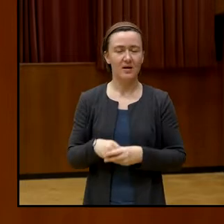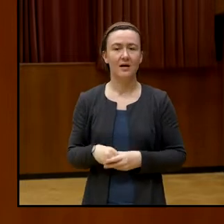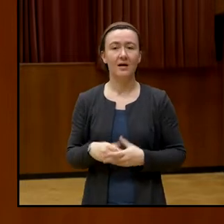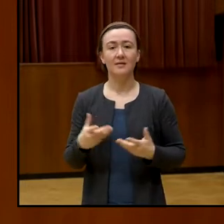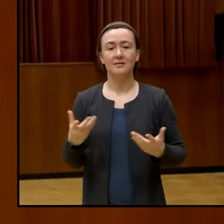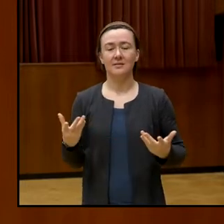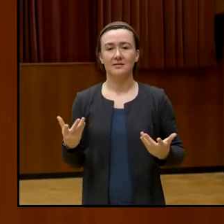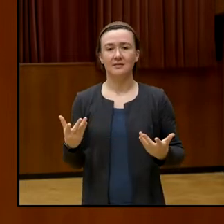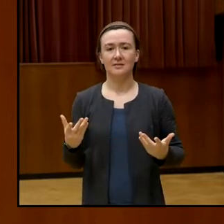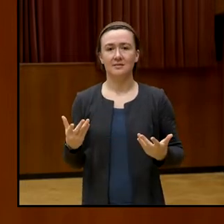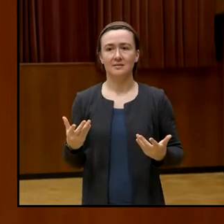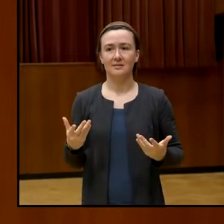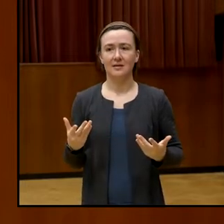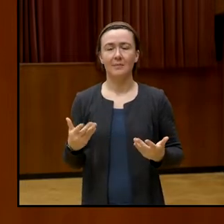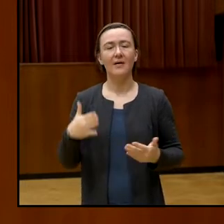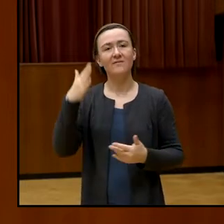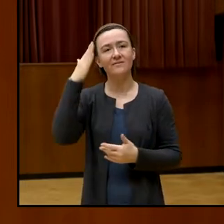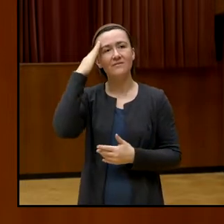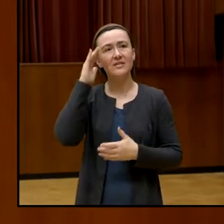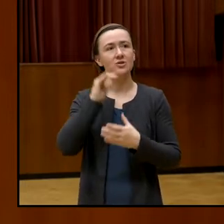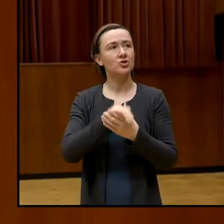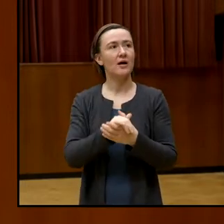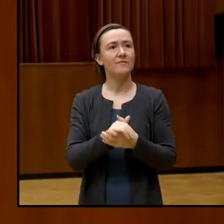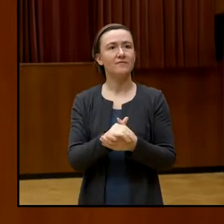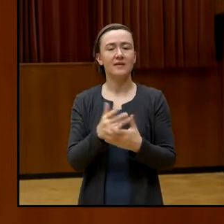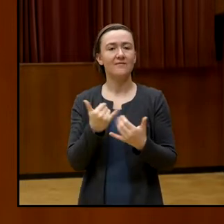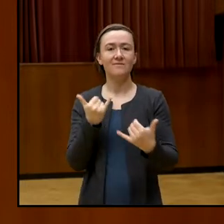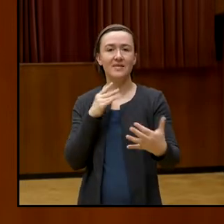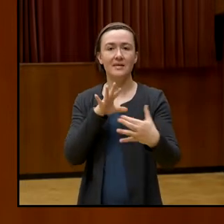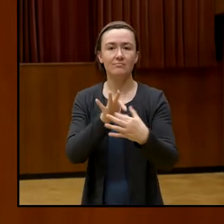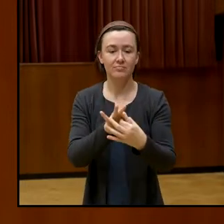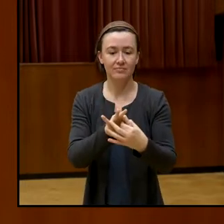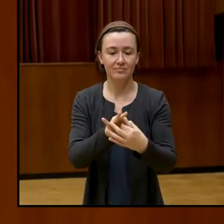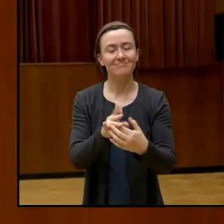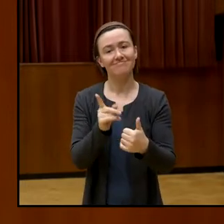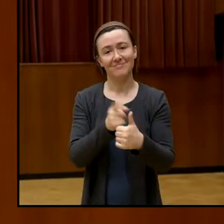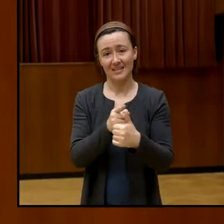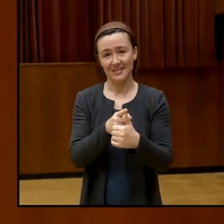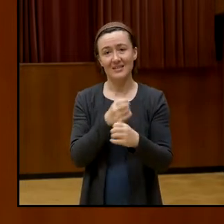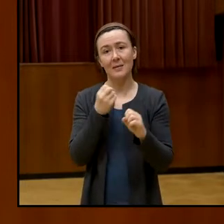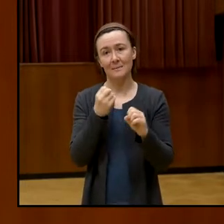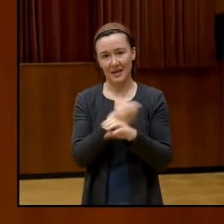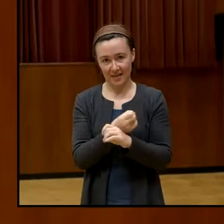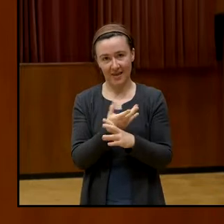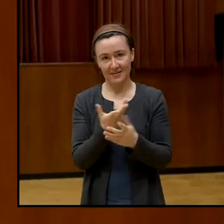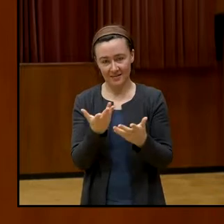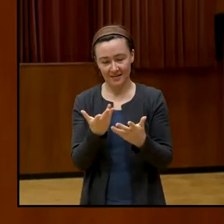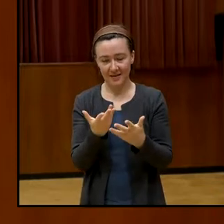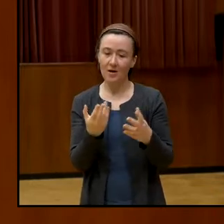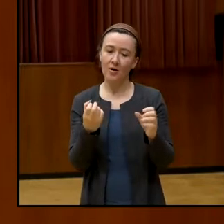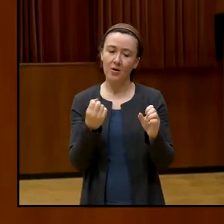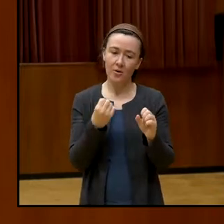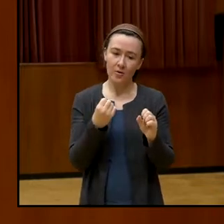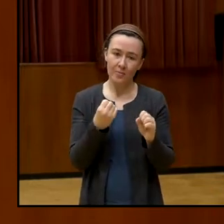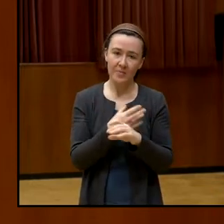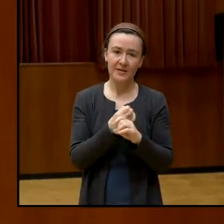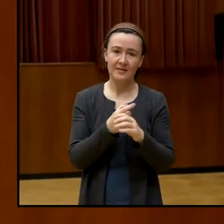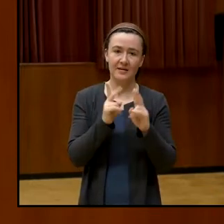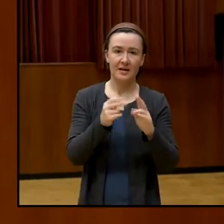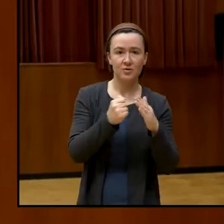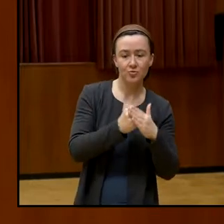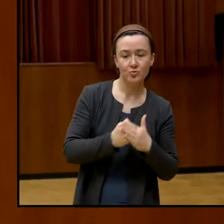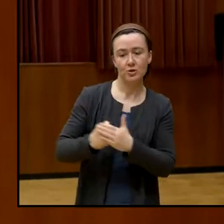wie kommt man zur Wissenschaft? Zur Wissenschaft kommt man über Medien. Und Medien stützen die Wissenschaft und die